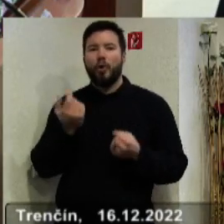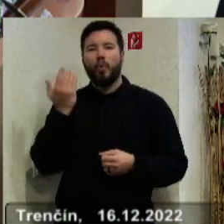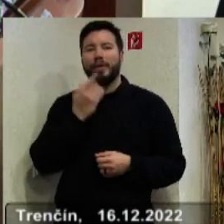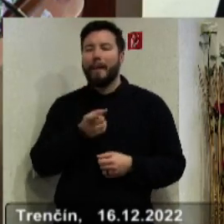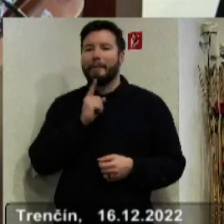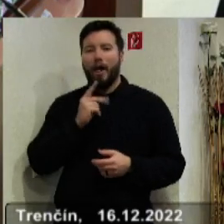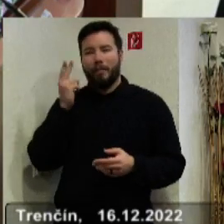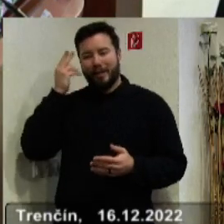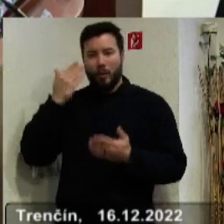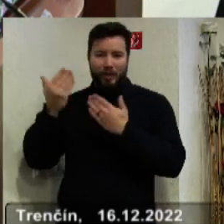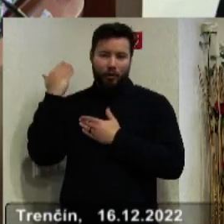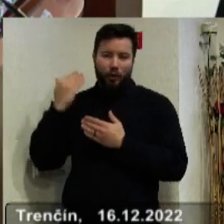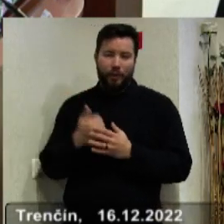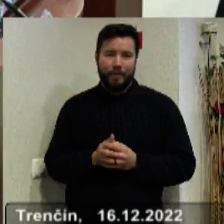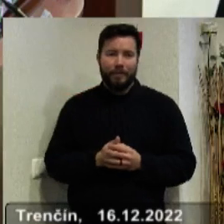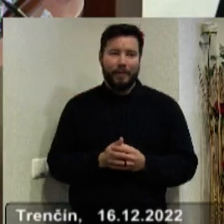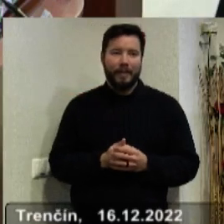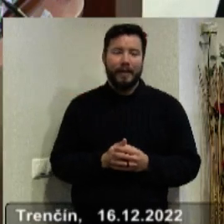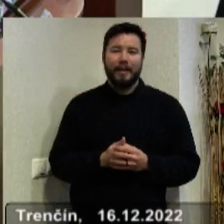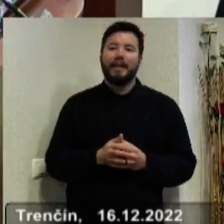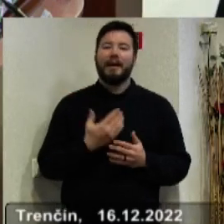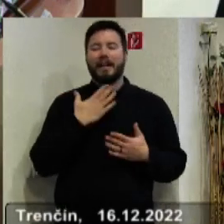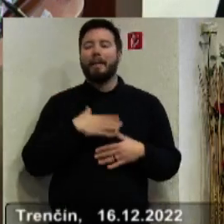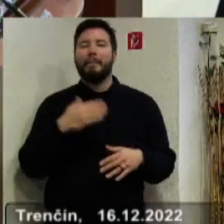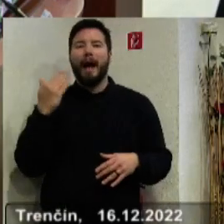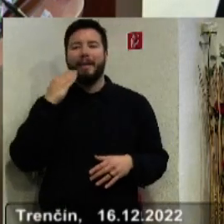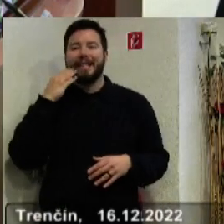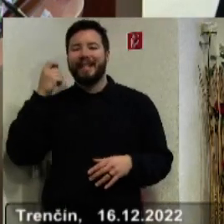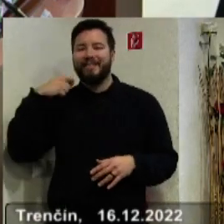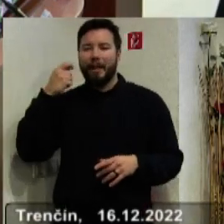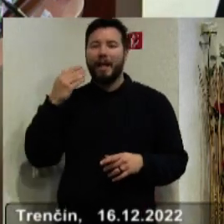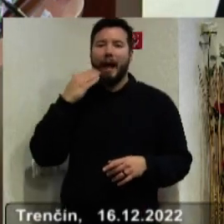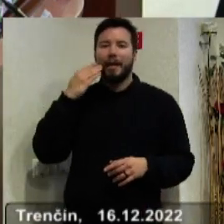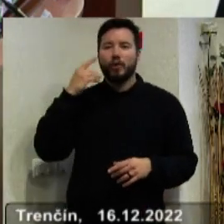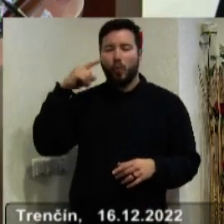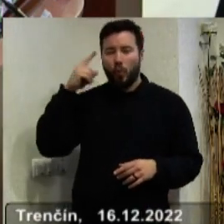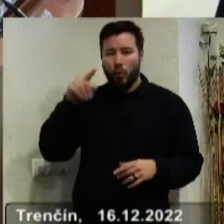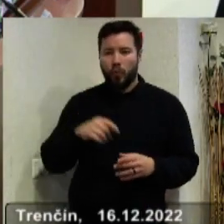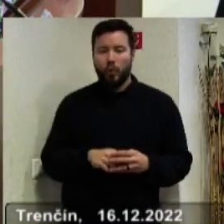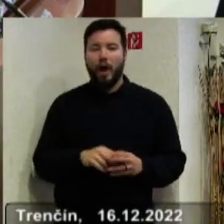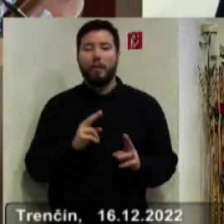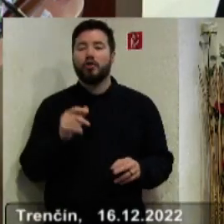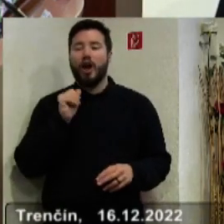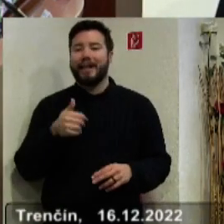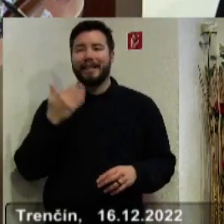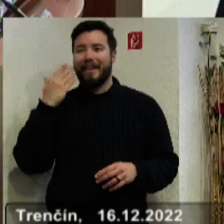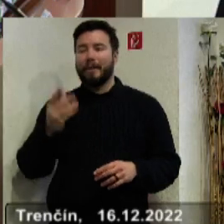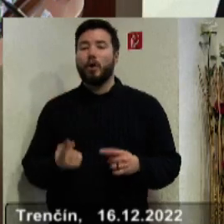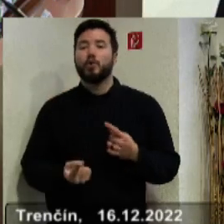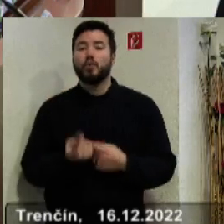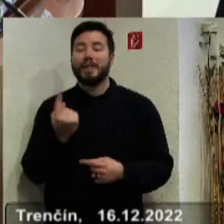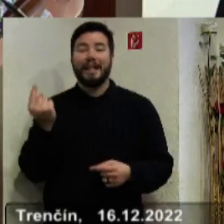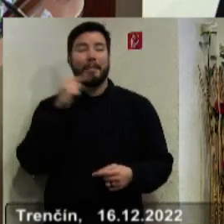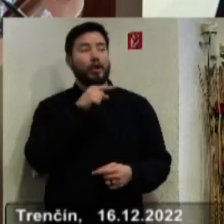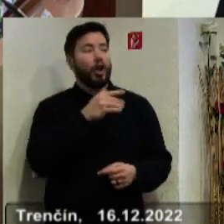málo poznajú dejiny. Radi máme americké filmy, americkú kultúru a možno, aj nevieme, že keď príde cudzinesť do